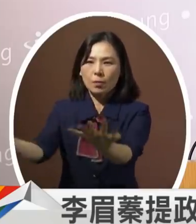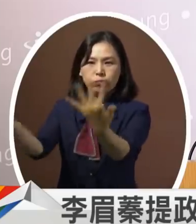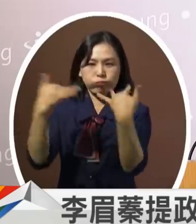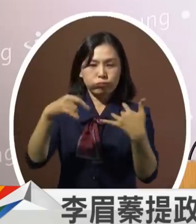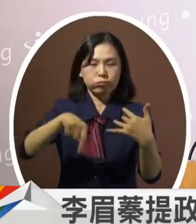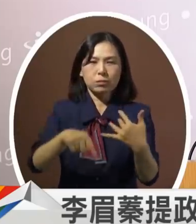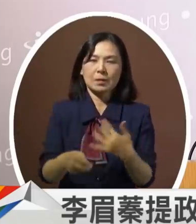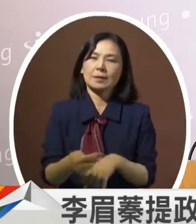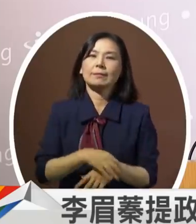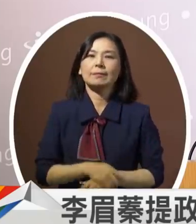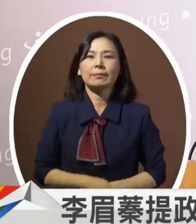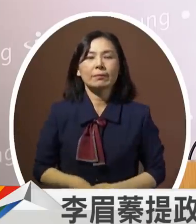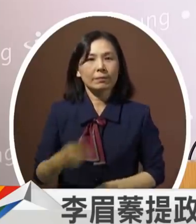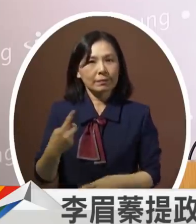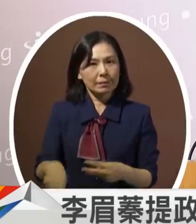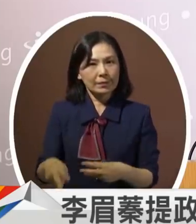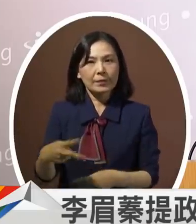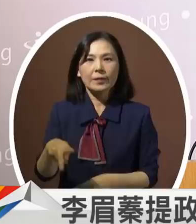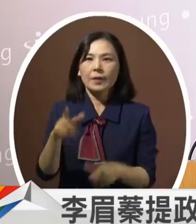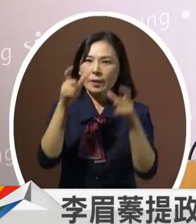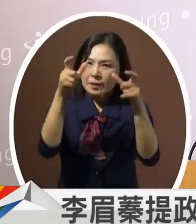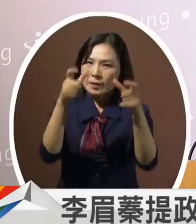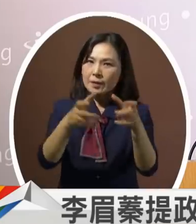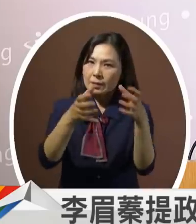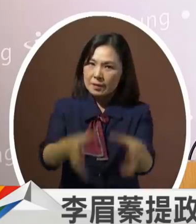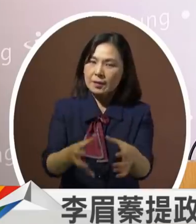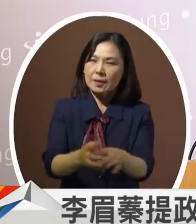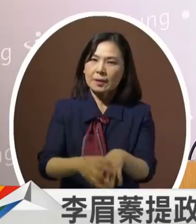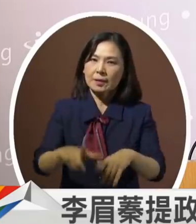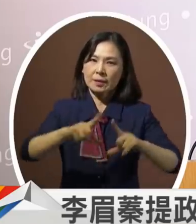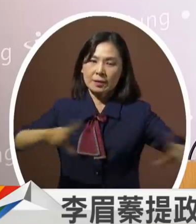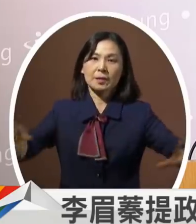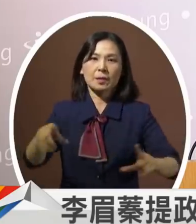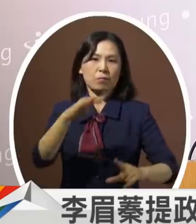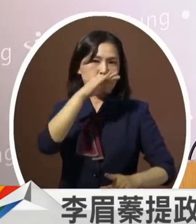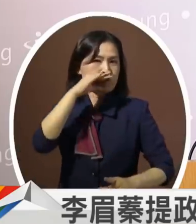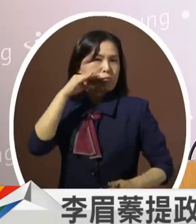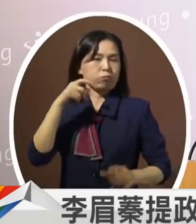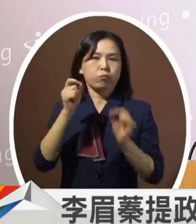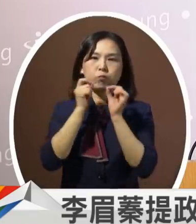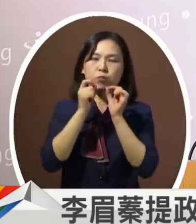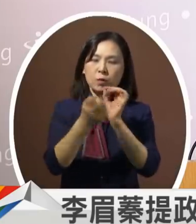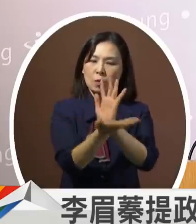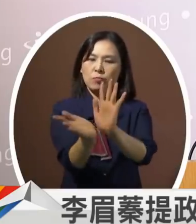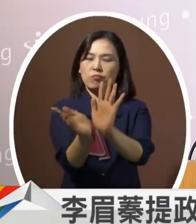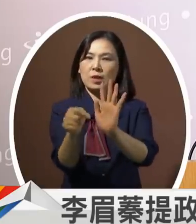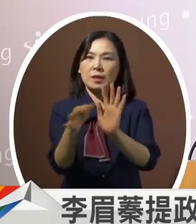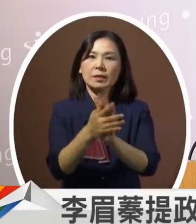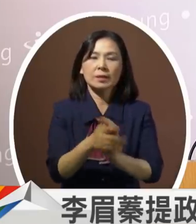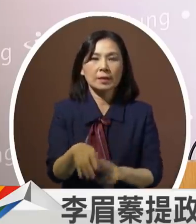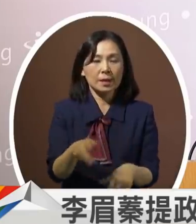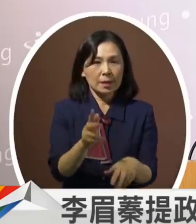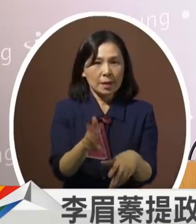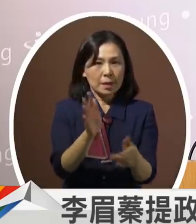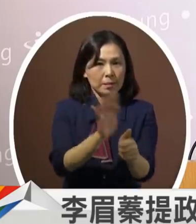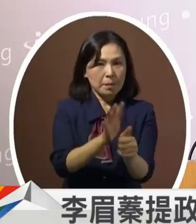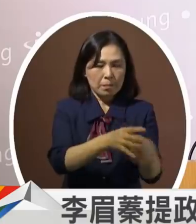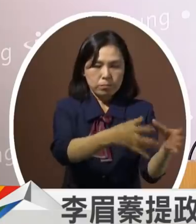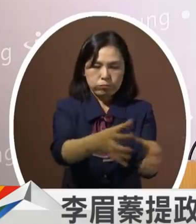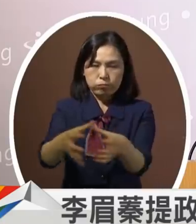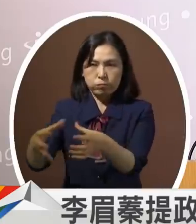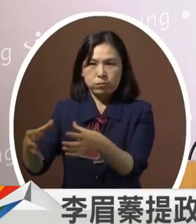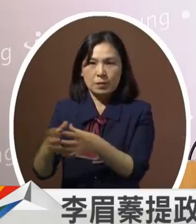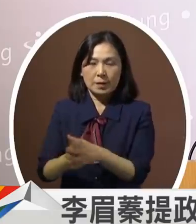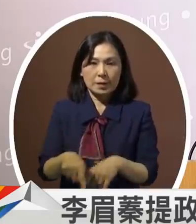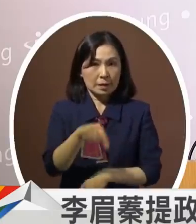其次我还要把高雄打造成大型金柄的厂展基地建构厂展的聚落创